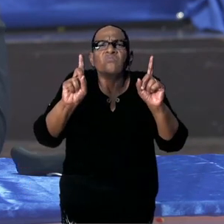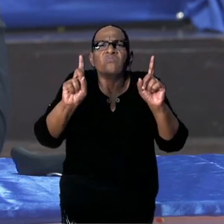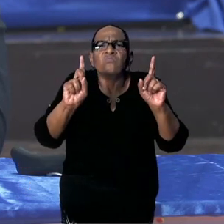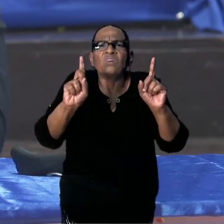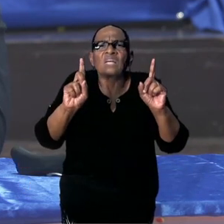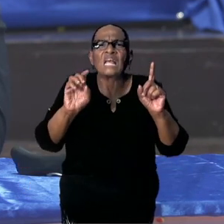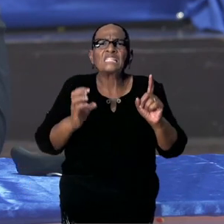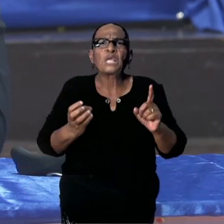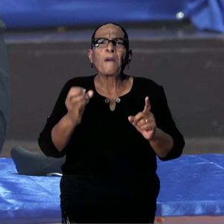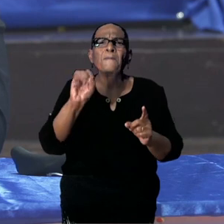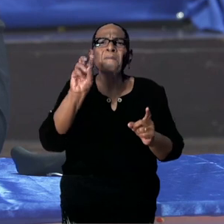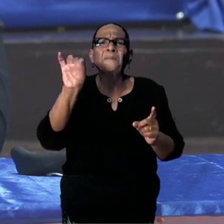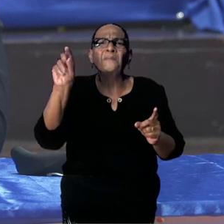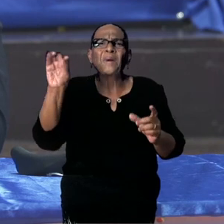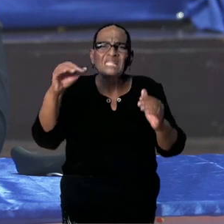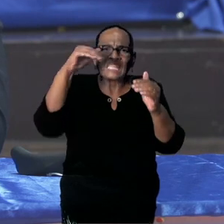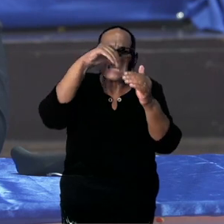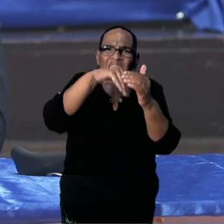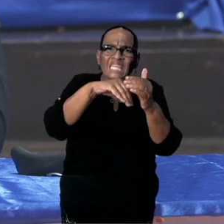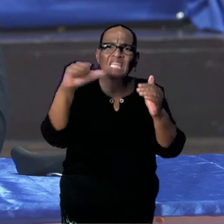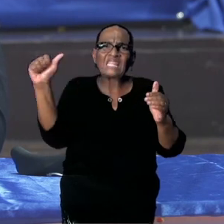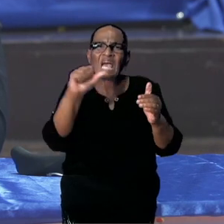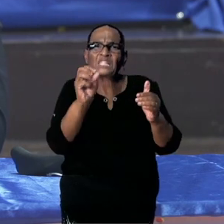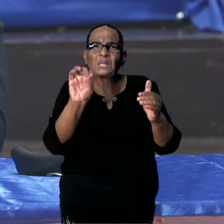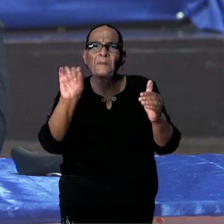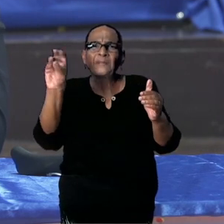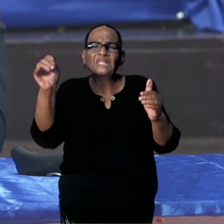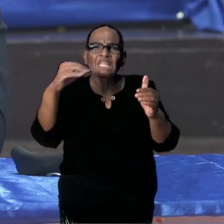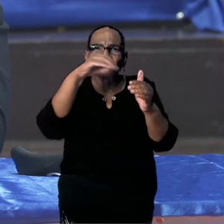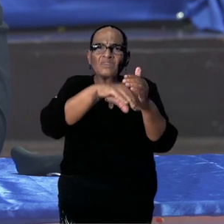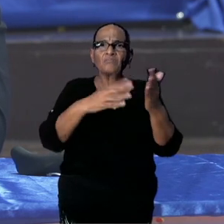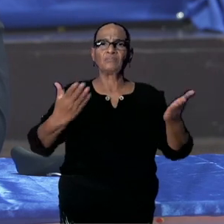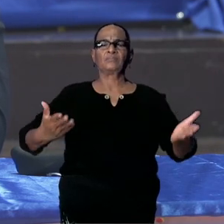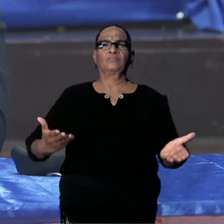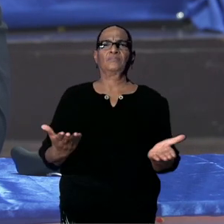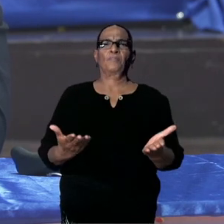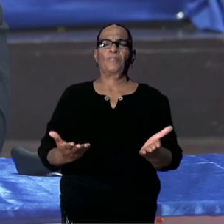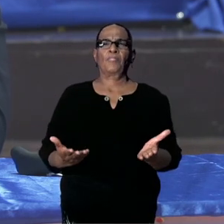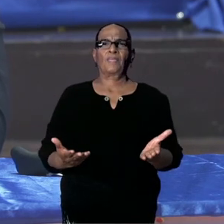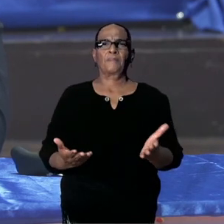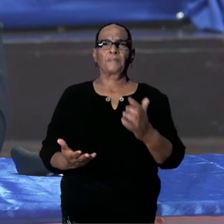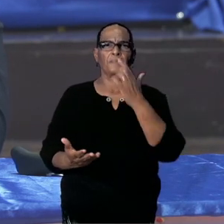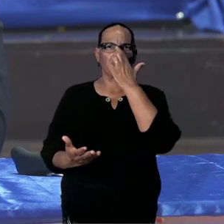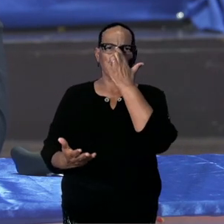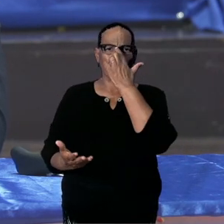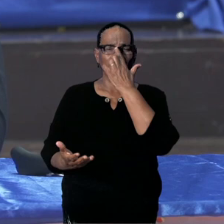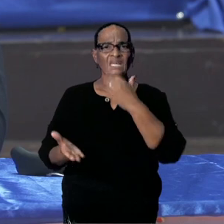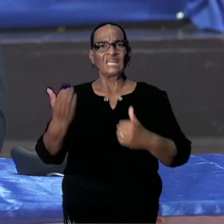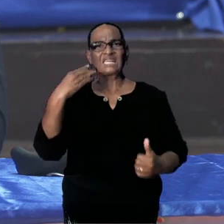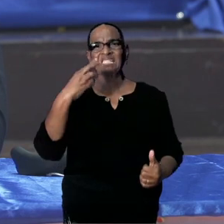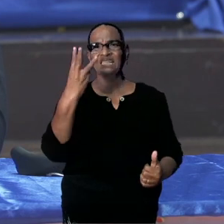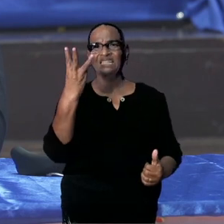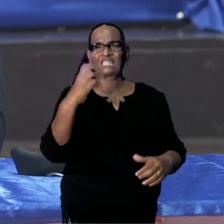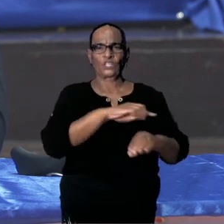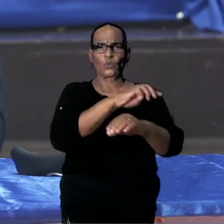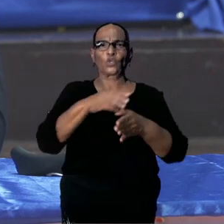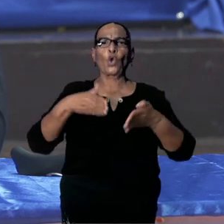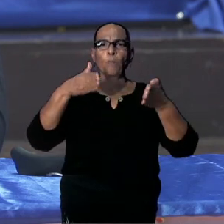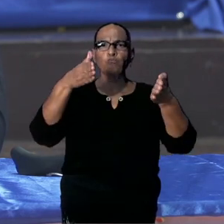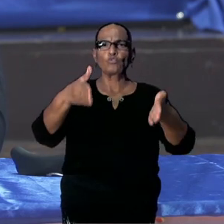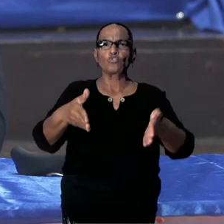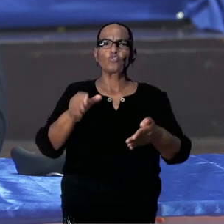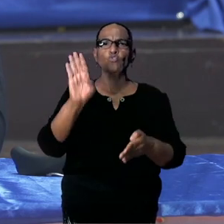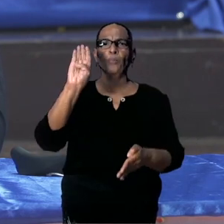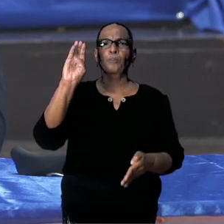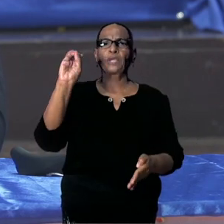bacteriën voorkomen en andere toxische stoffen. Ik ben gisteren drie uur geweest op bezoek bij dokter Ori bij het BOG. Bij het